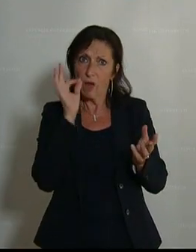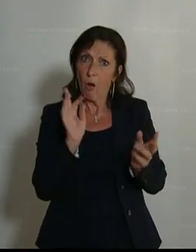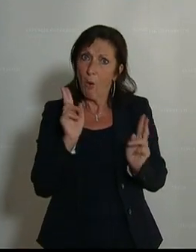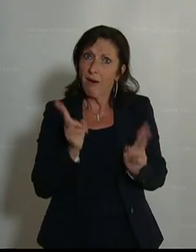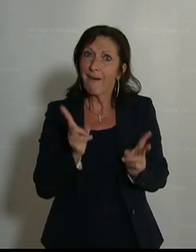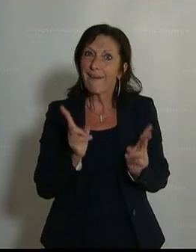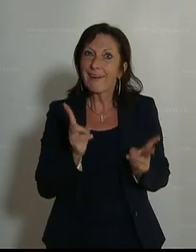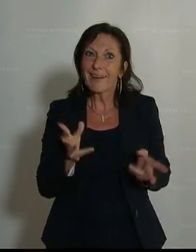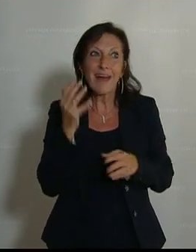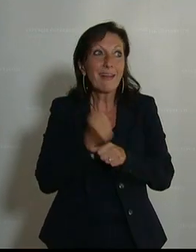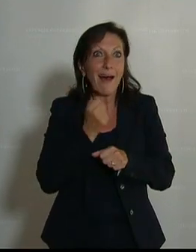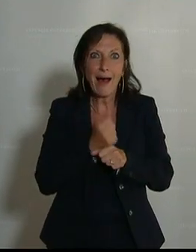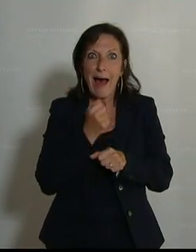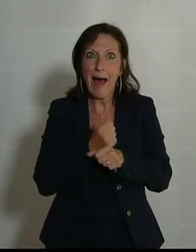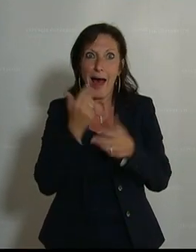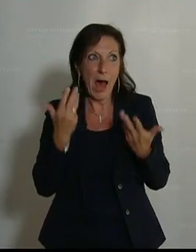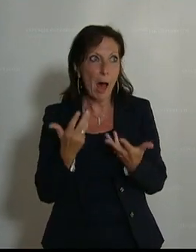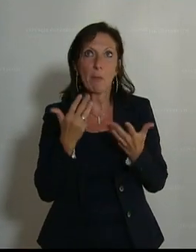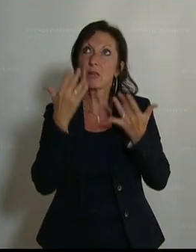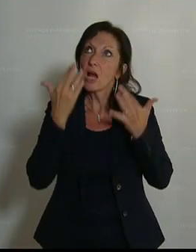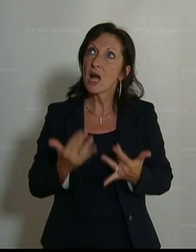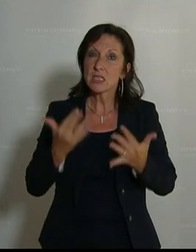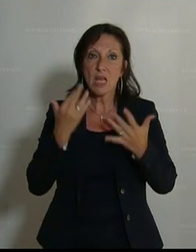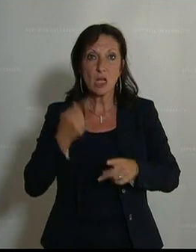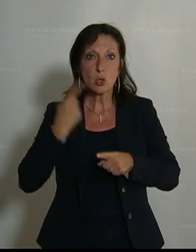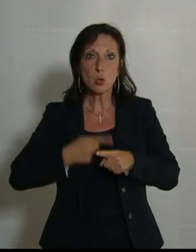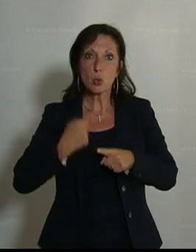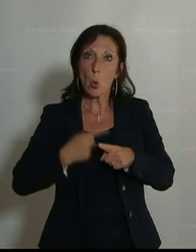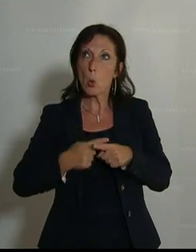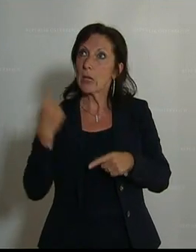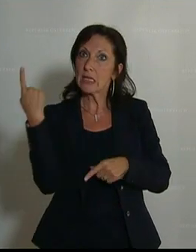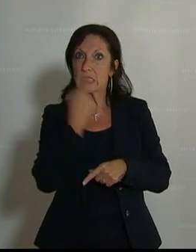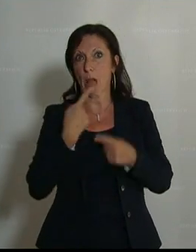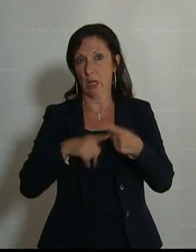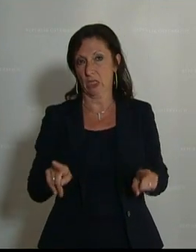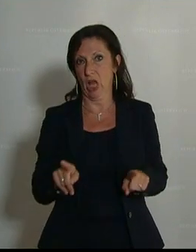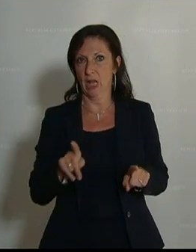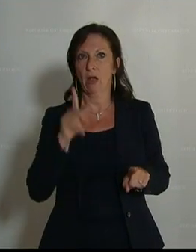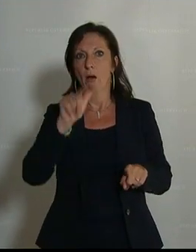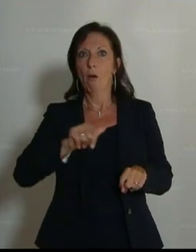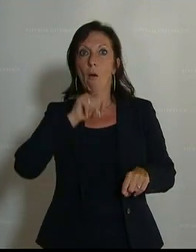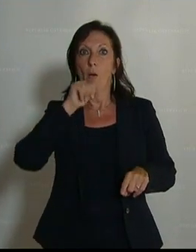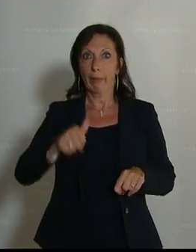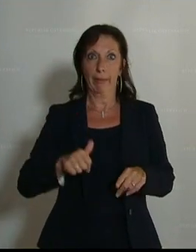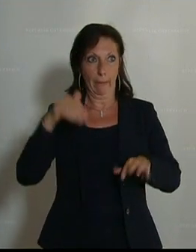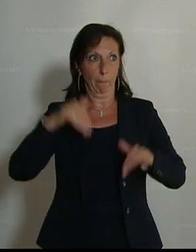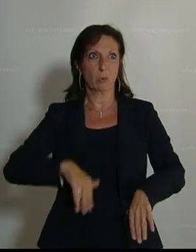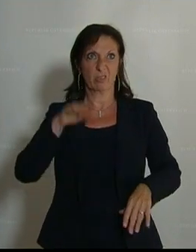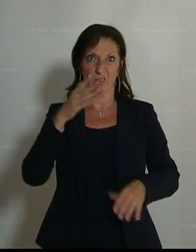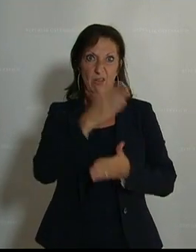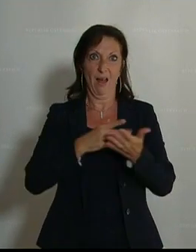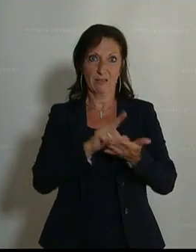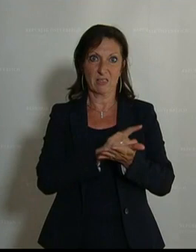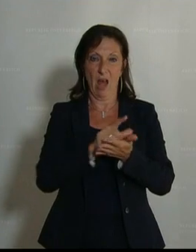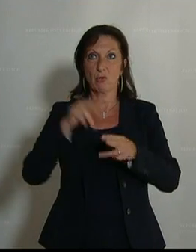das Ausmaß ihrer Erwerbstätigkeit frei entscheiden können und nicht aus der Teilzeitfalle direkt in die Altersarmut rutschen. Deswegen ist uns das wichtig,